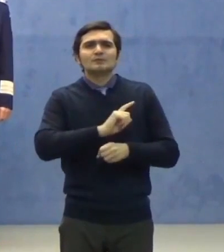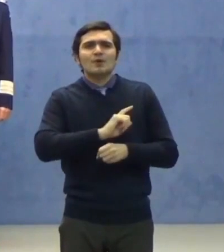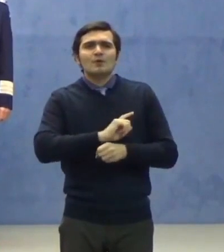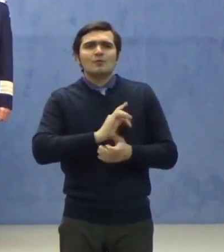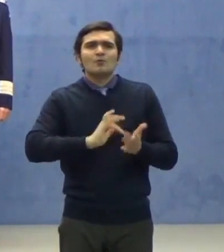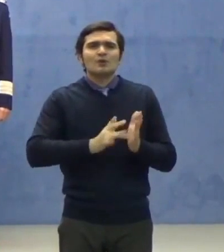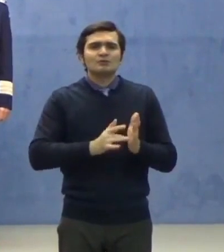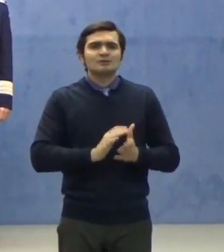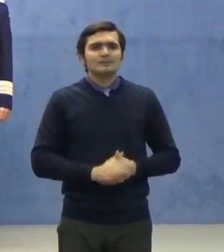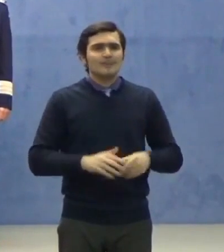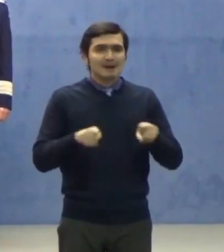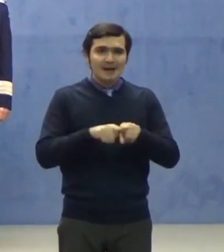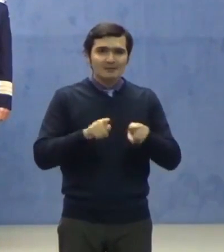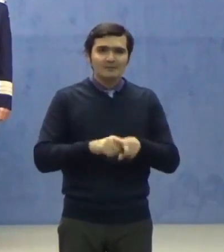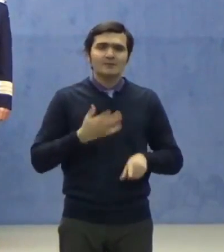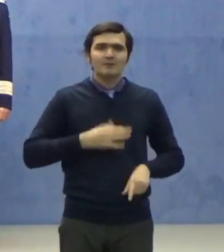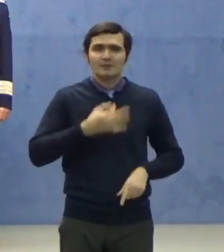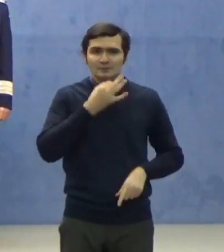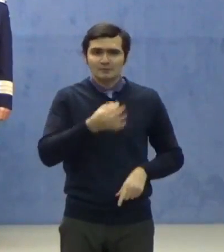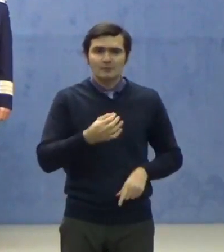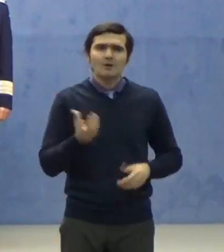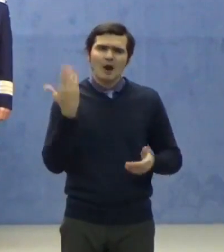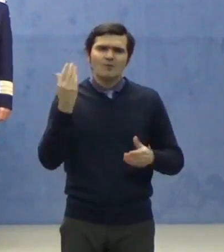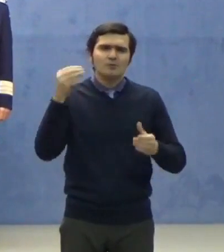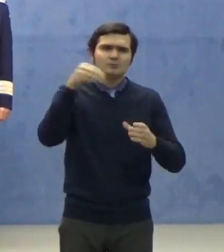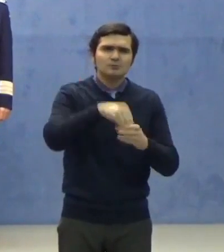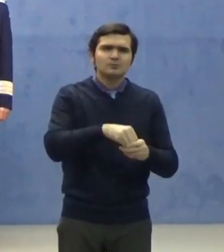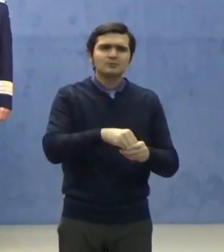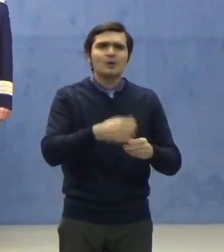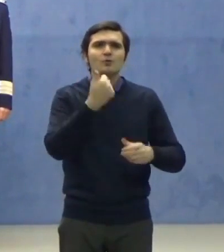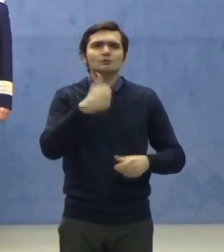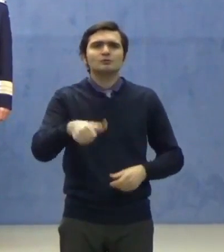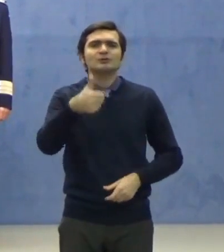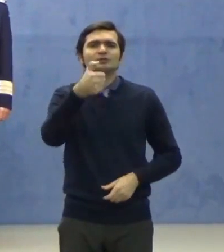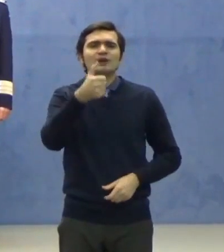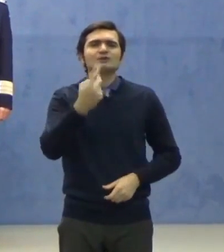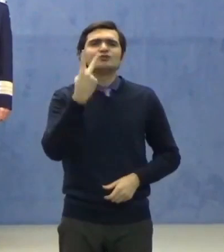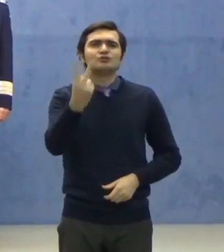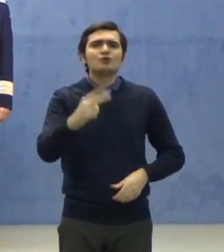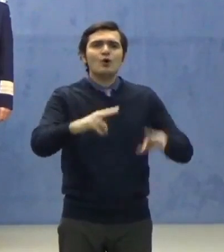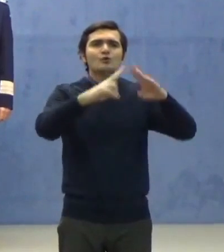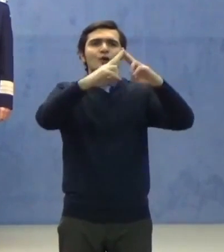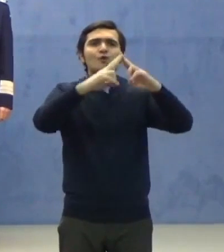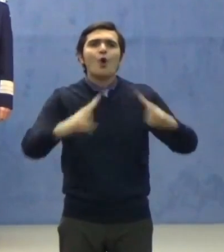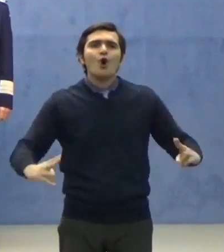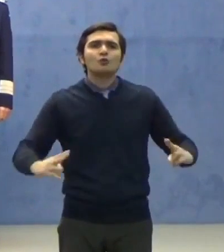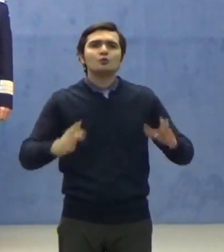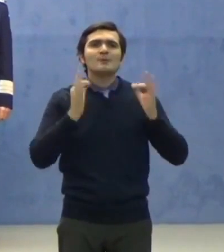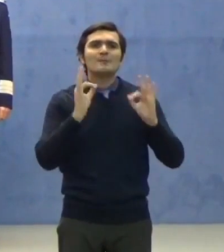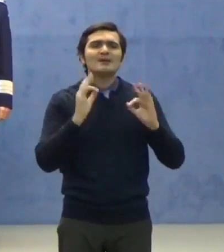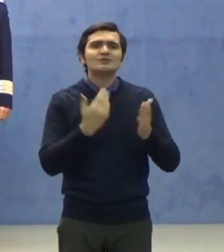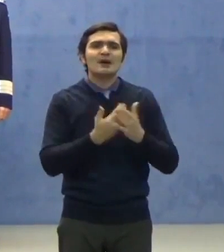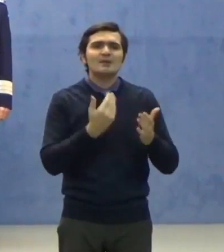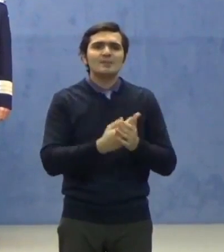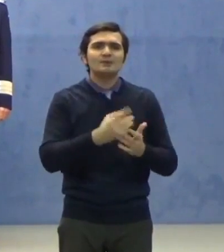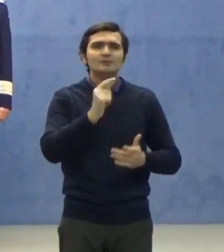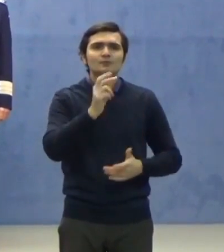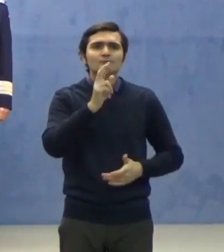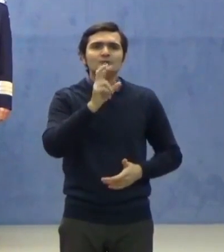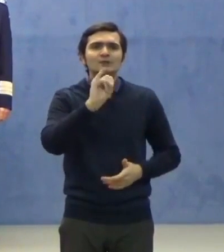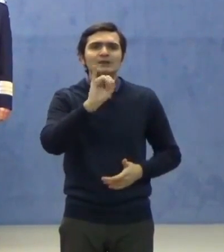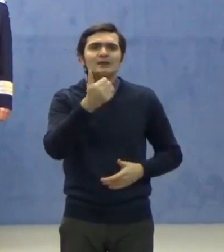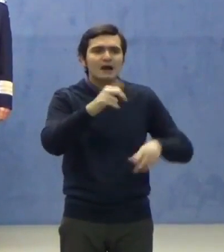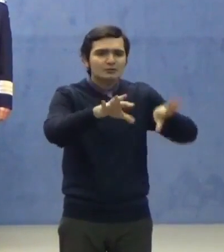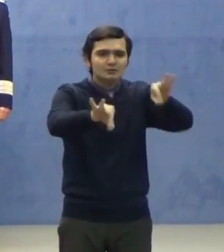Totodată de menționat că au fost instalate 162 de corturi speciale destinate triajului medical, dar și pentru